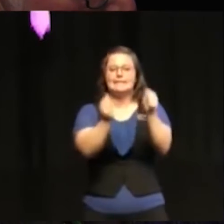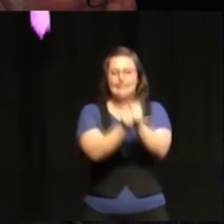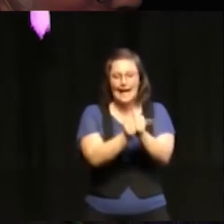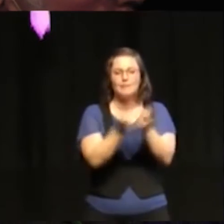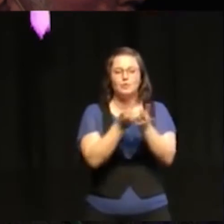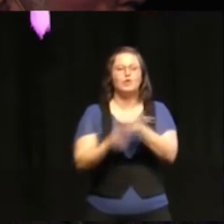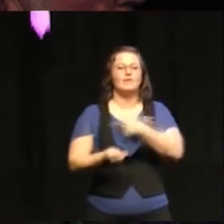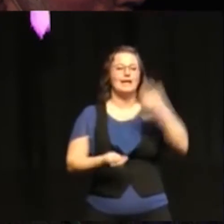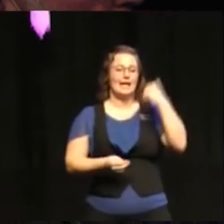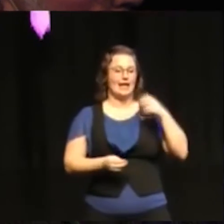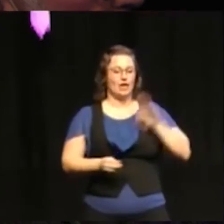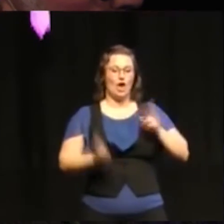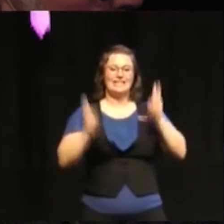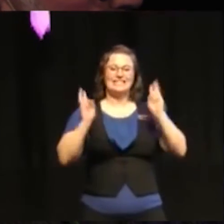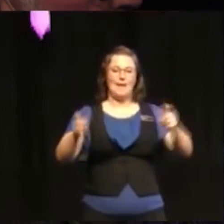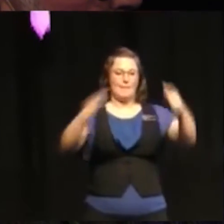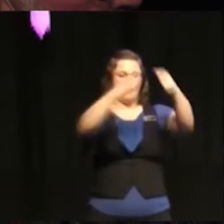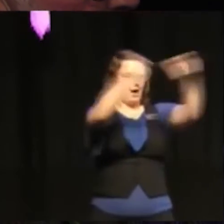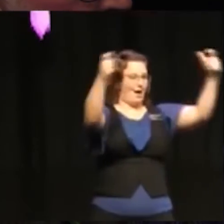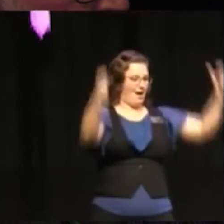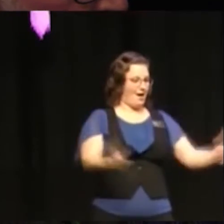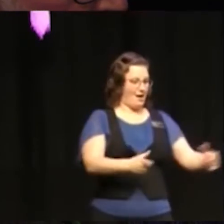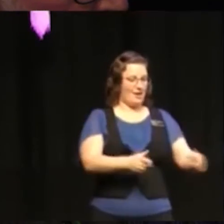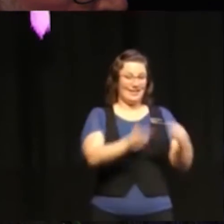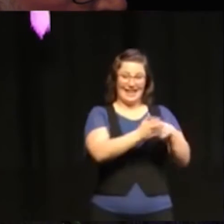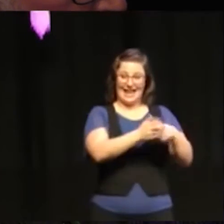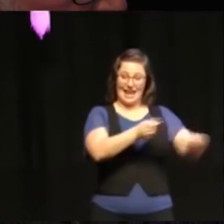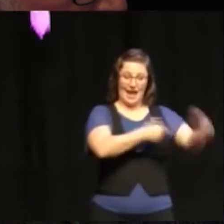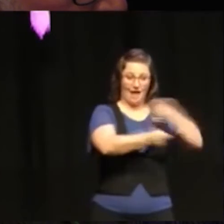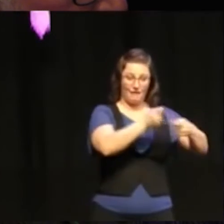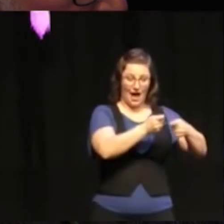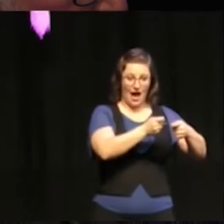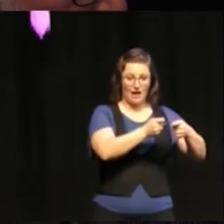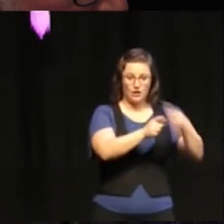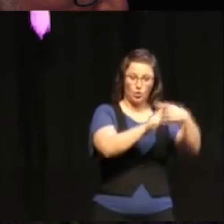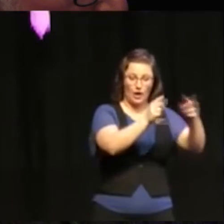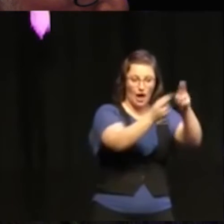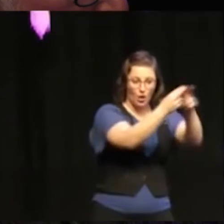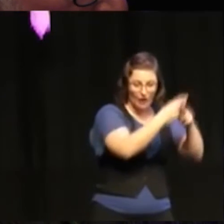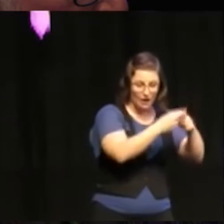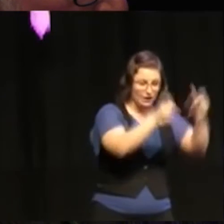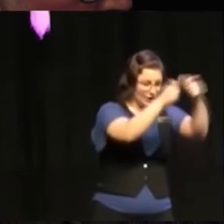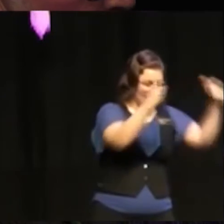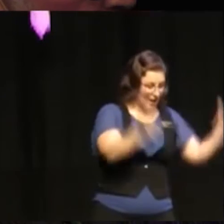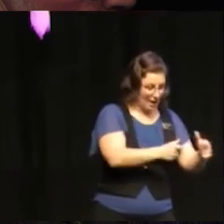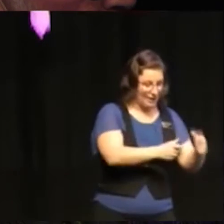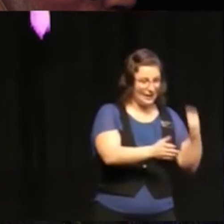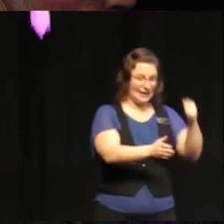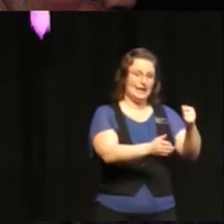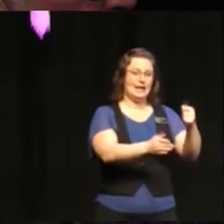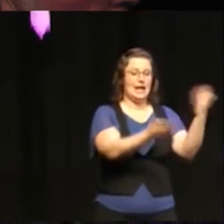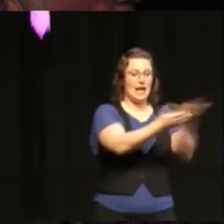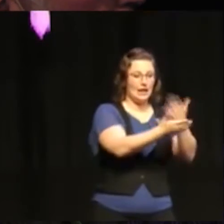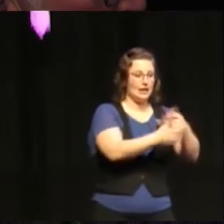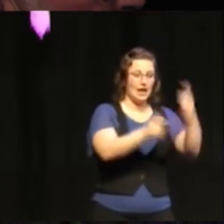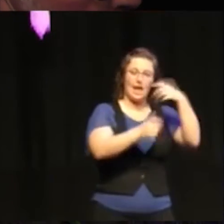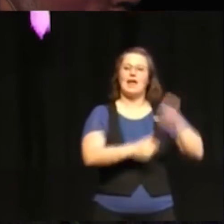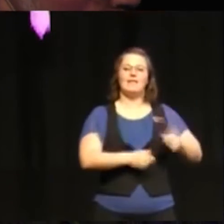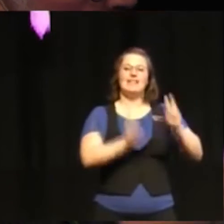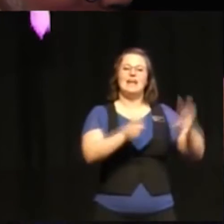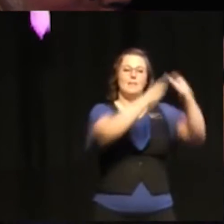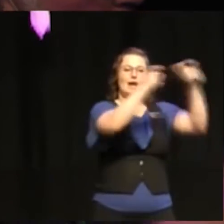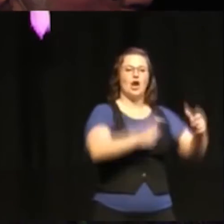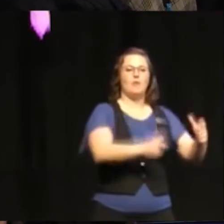frame around business activities for example in countries throughout the globe.